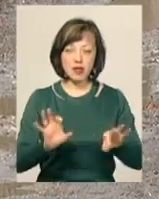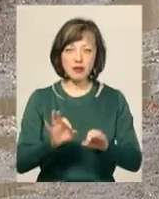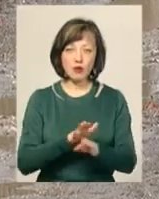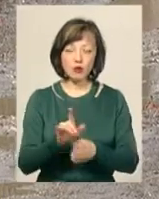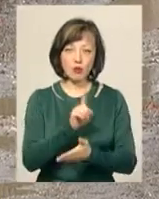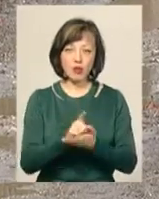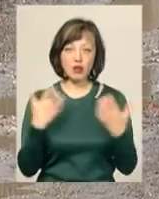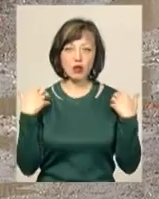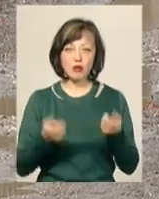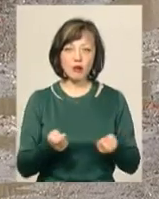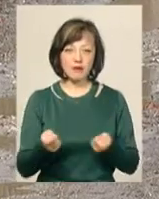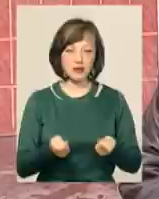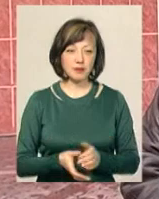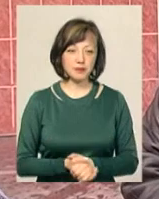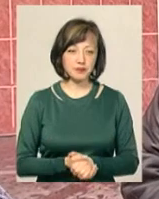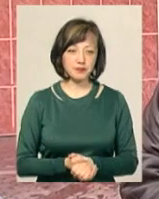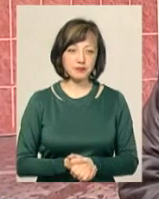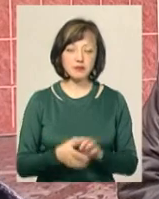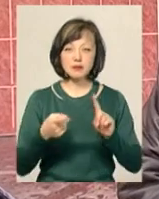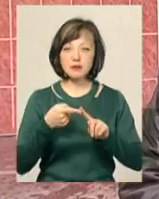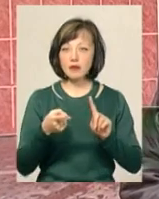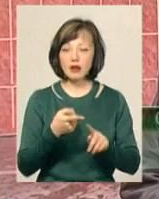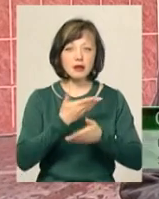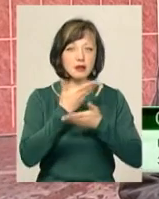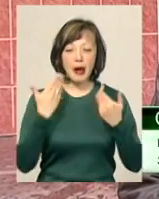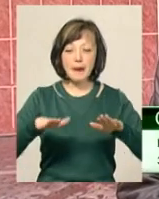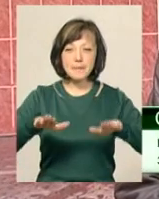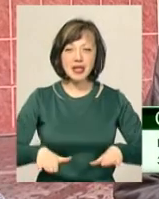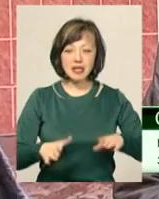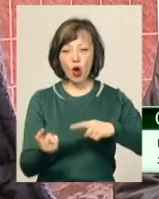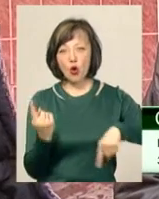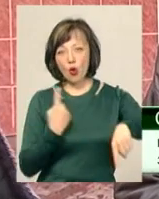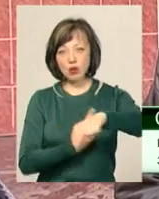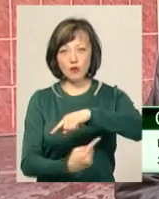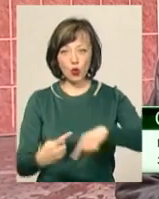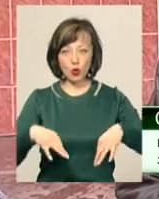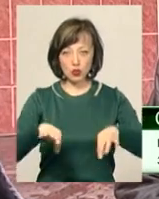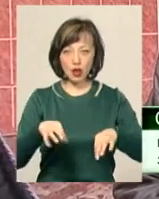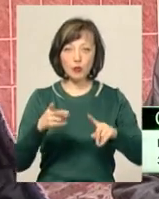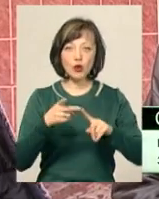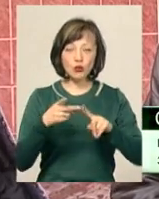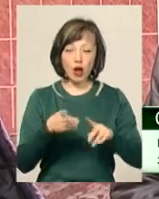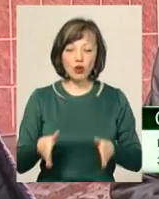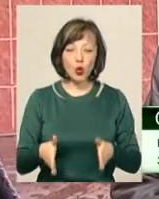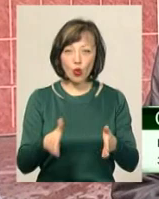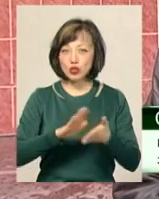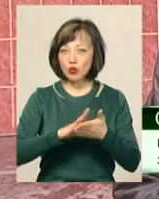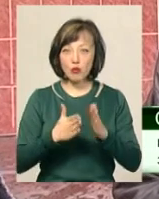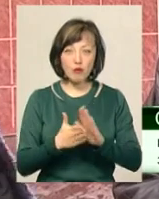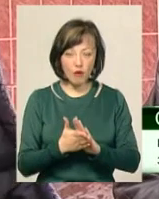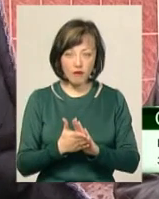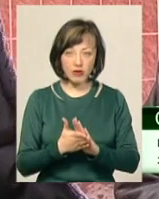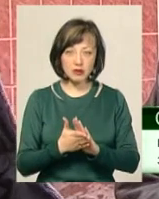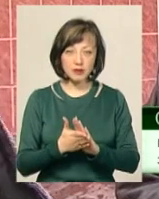начальника управління Сергій Шепарев. По-перше, немає місця для розвороту громадського транспорту, по-друге, там дорожні умови, так як зазначав,